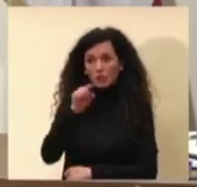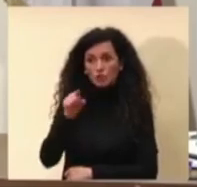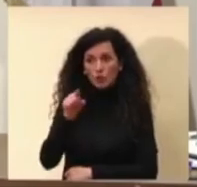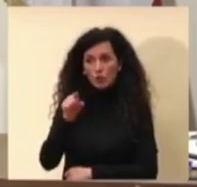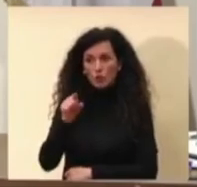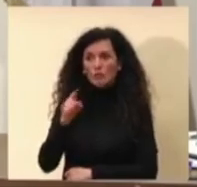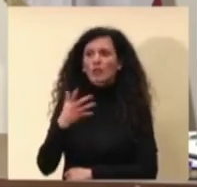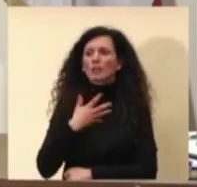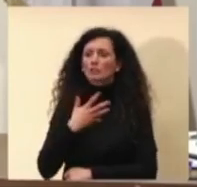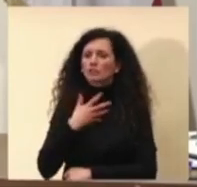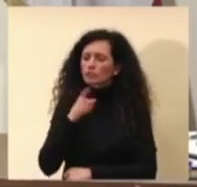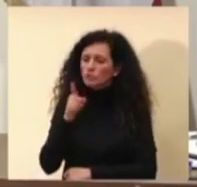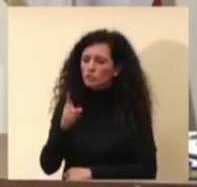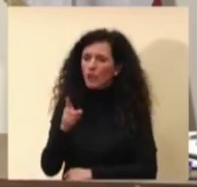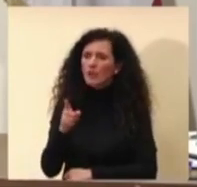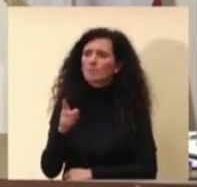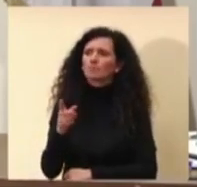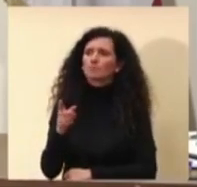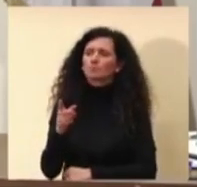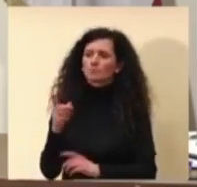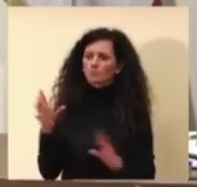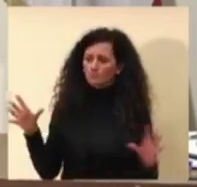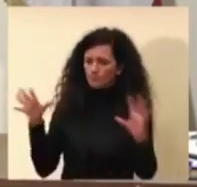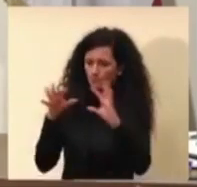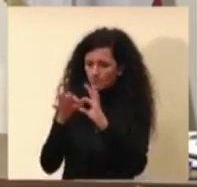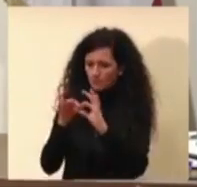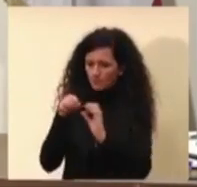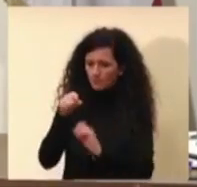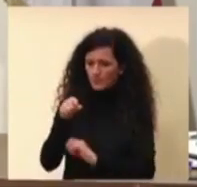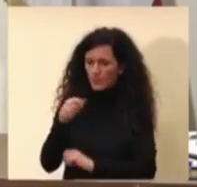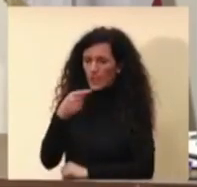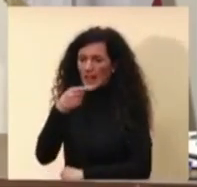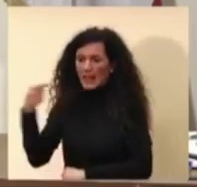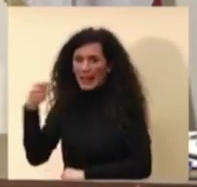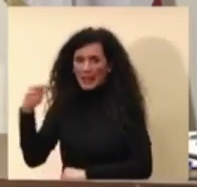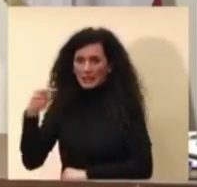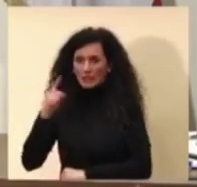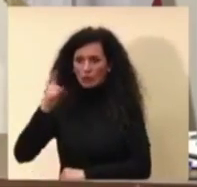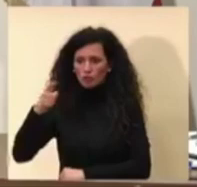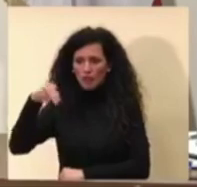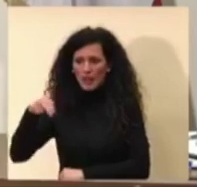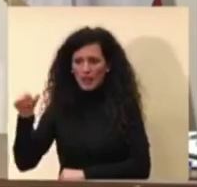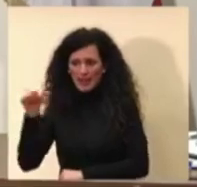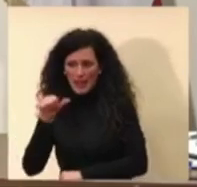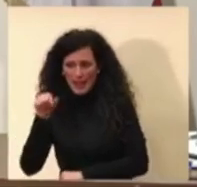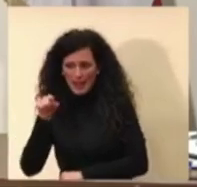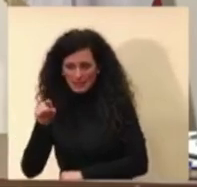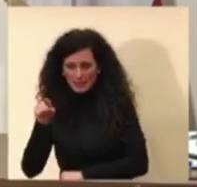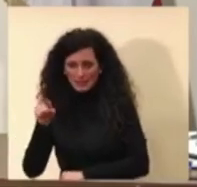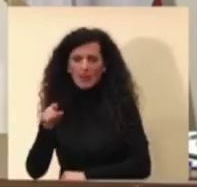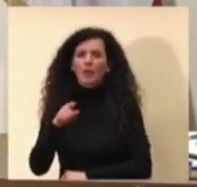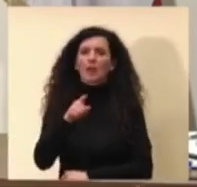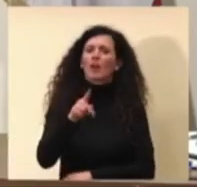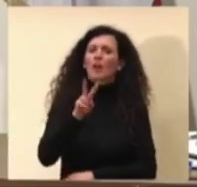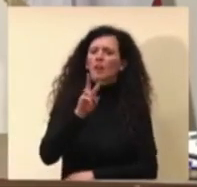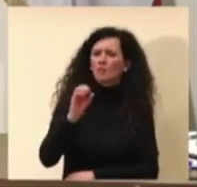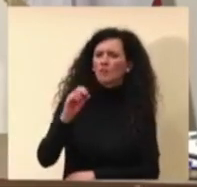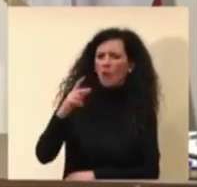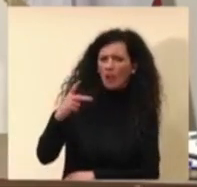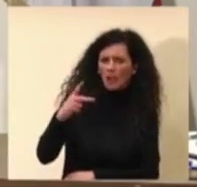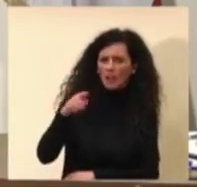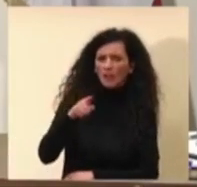una concordanza diciamo fra la negatività al GNS e la presenza di VOC al